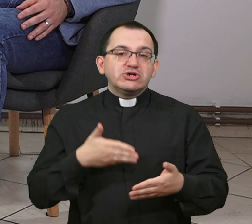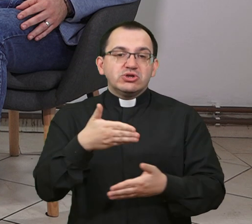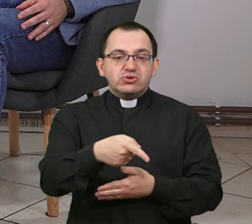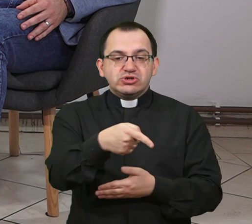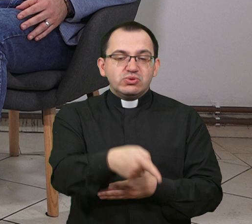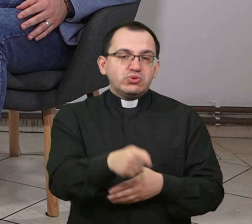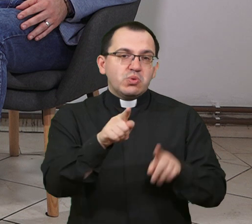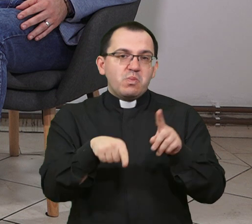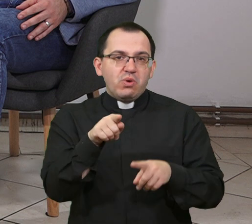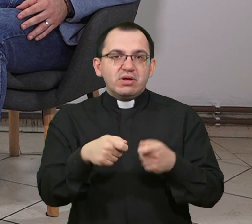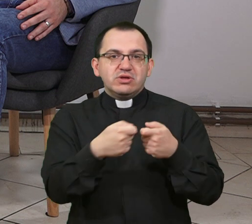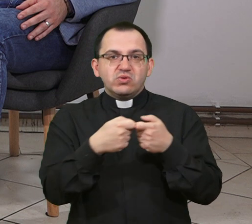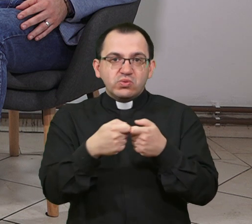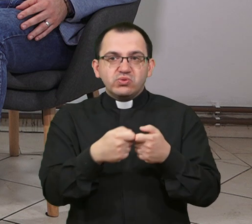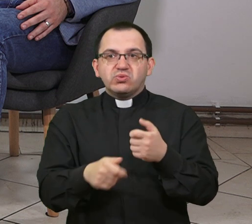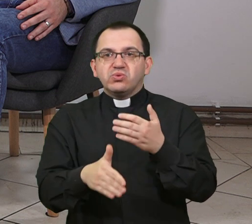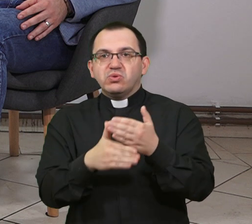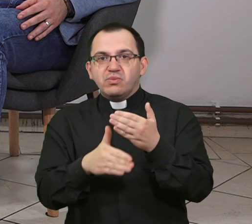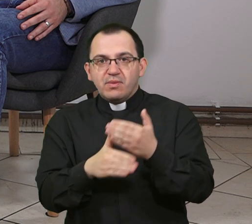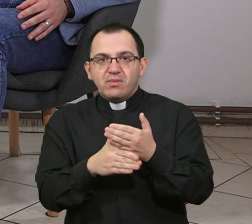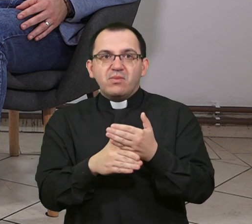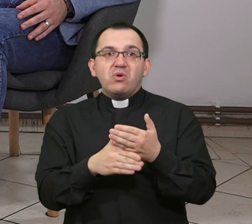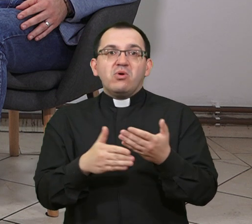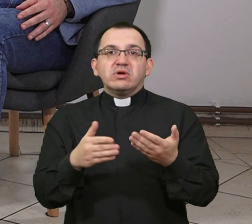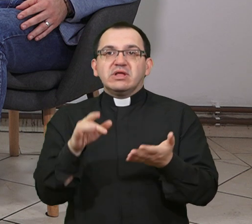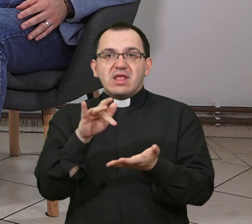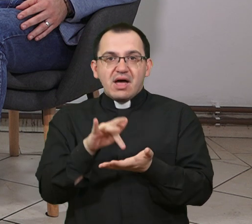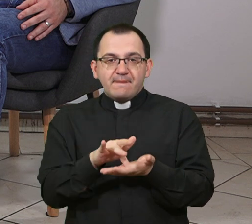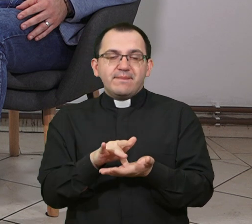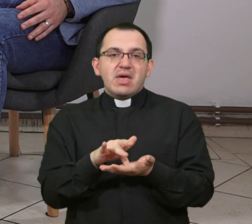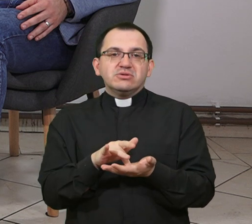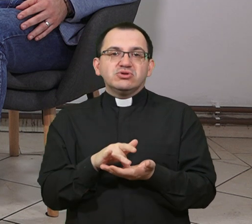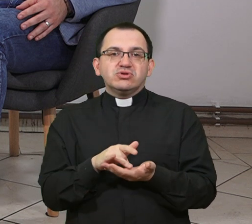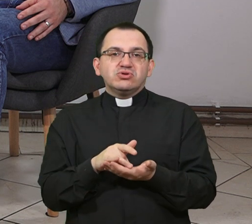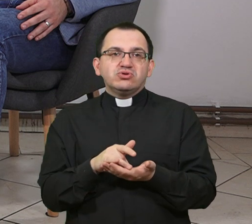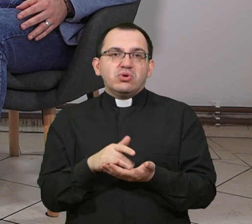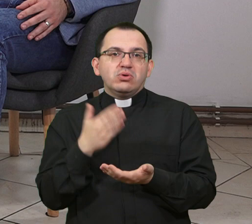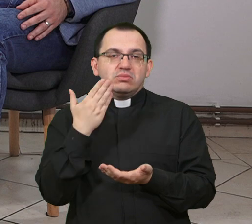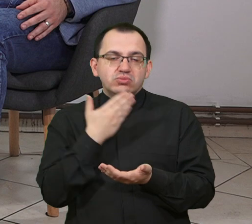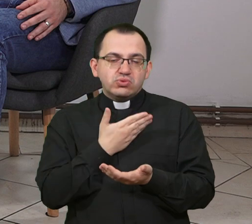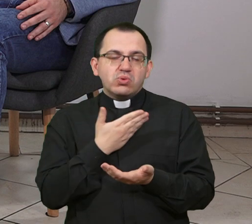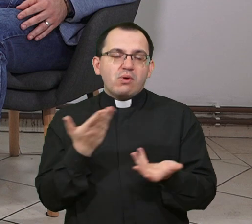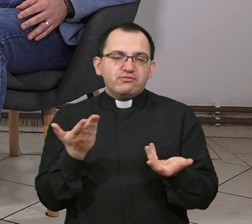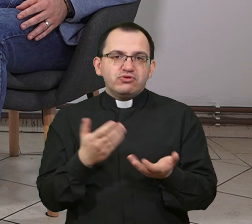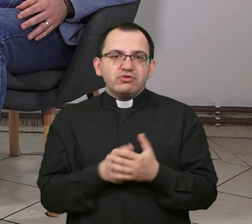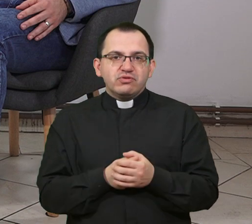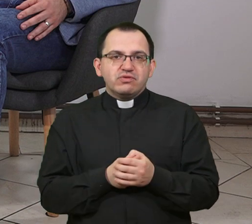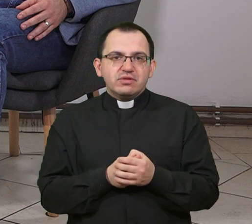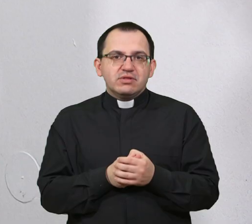udrugu da pomogne na području koji je u interesu